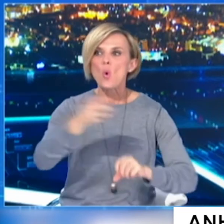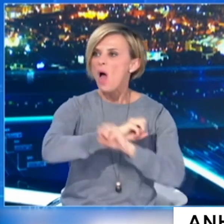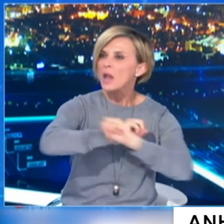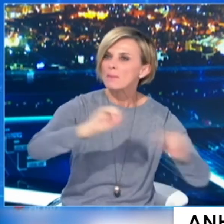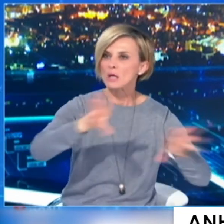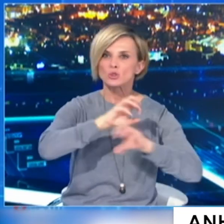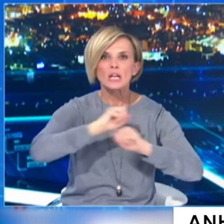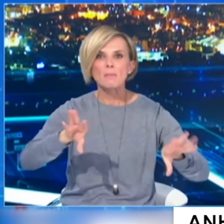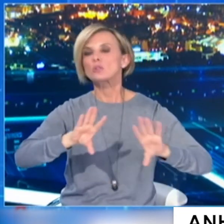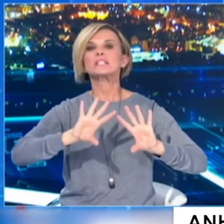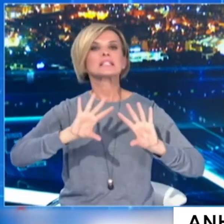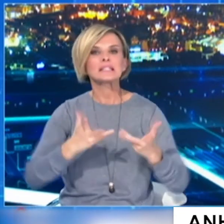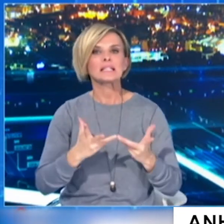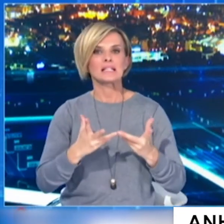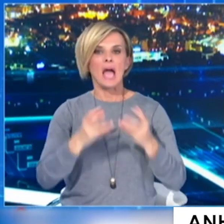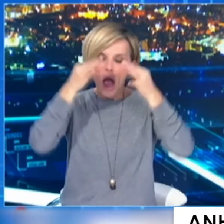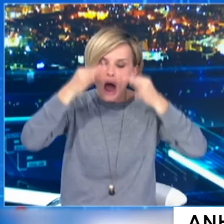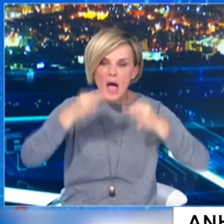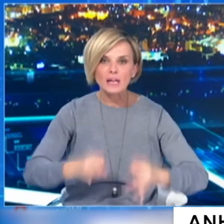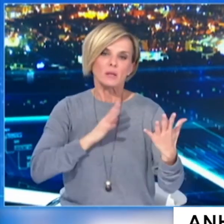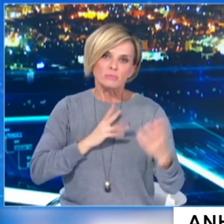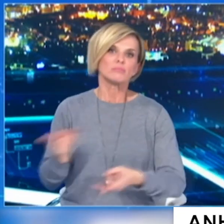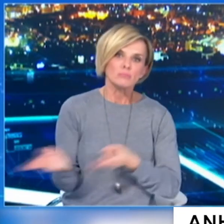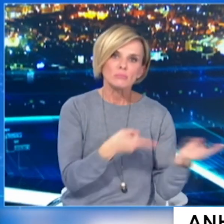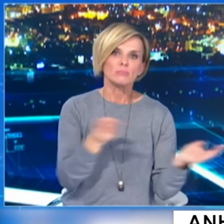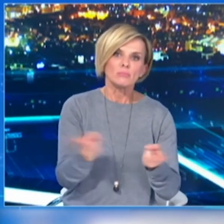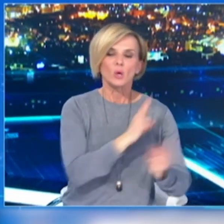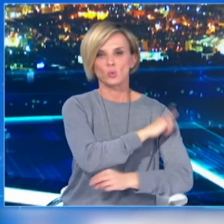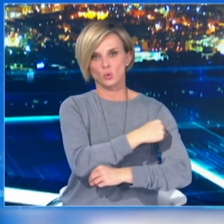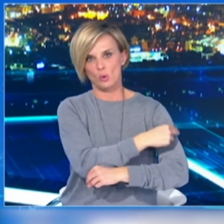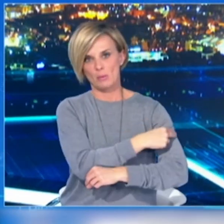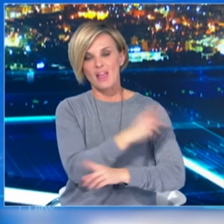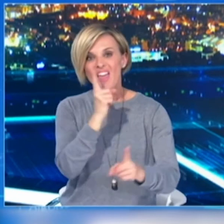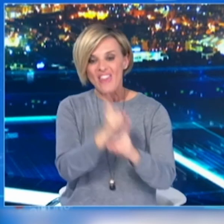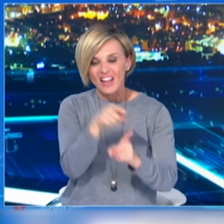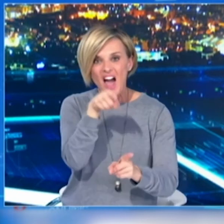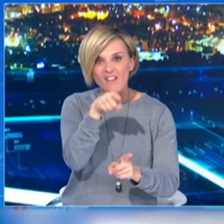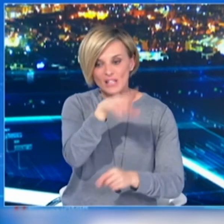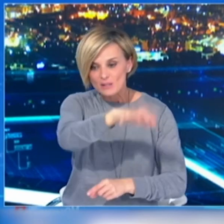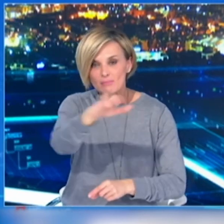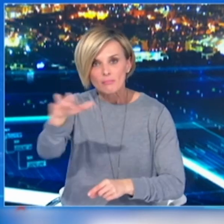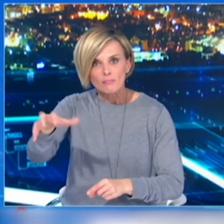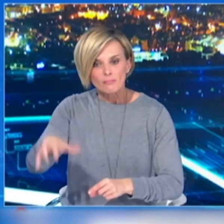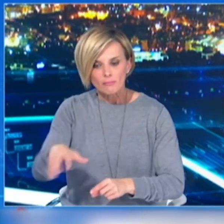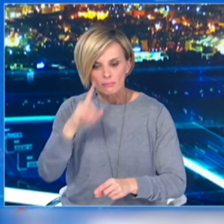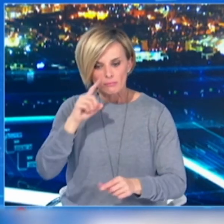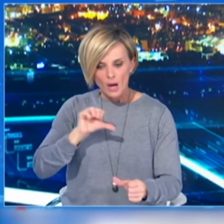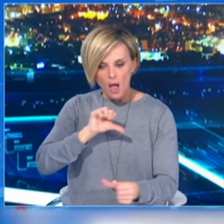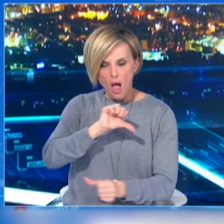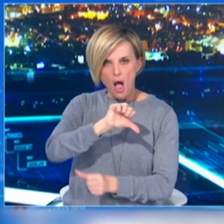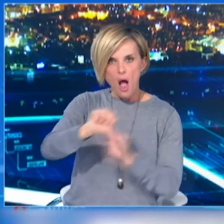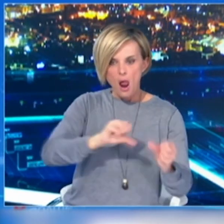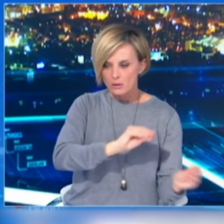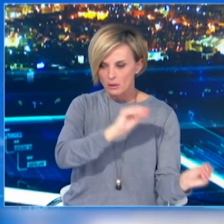αλλά και ένα ενημερωτικό υλικό για το γενικό πληθυσμό. Ιδιαίτερα σε αυτές τις περιοχές παρατηρείται μετατόπιση των επιδημιολογικών